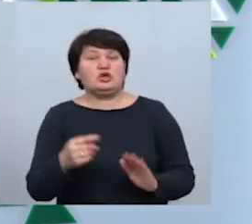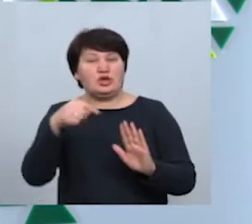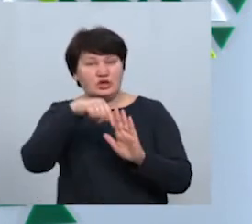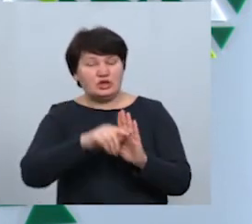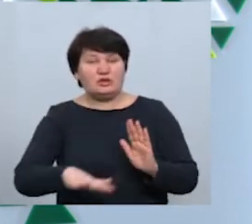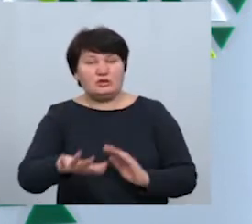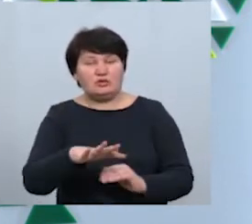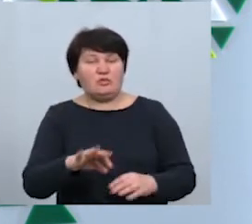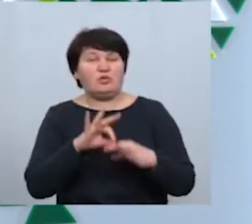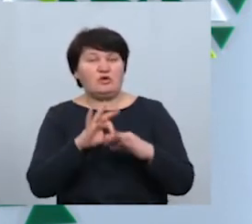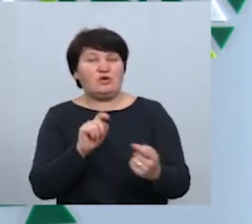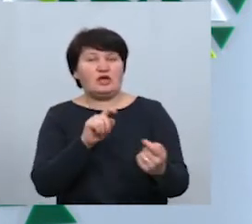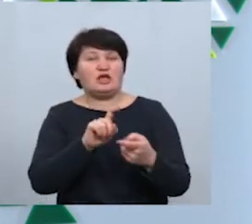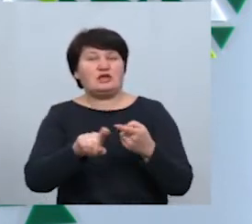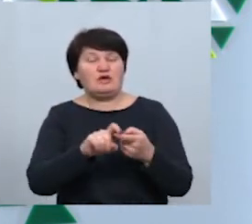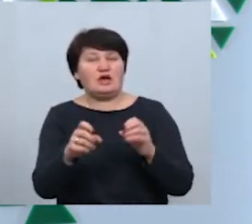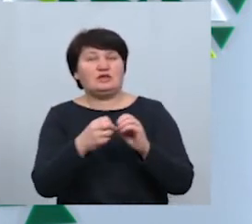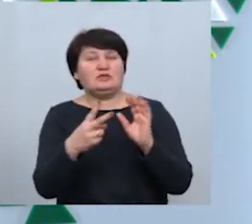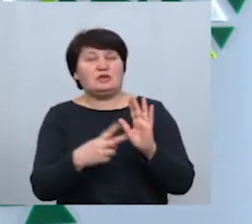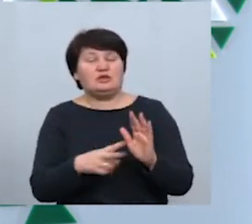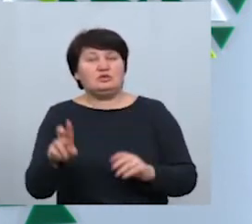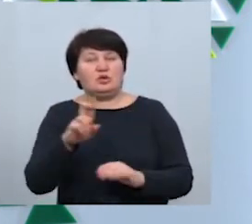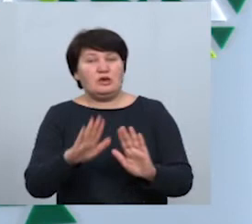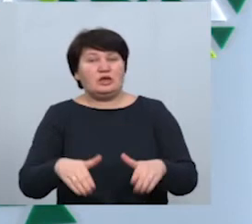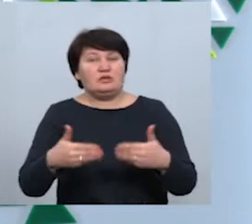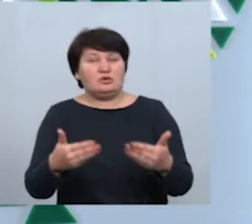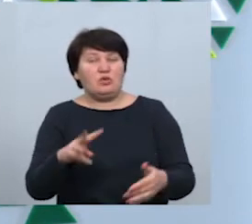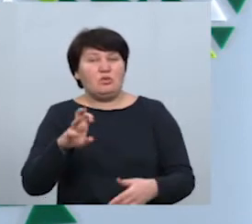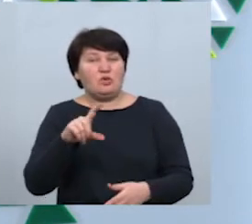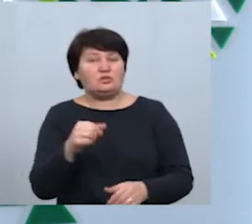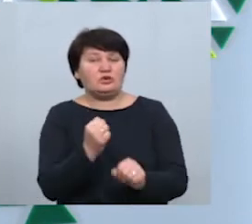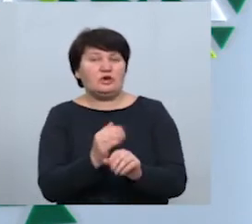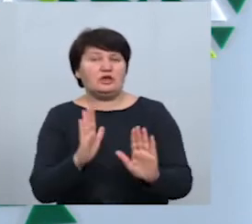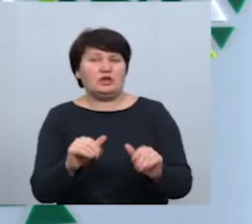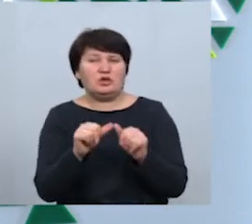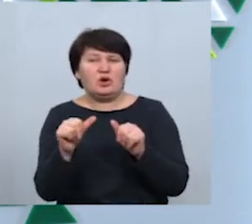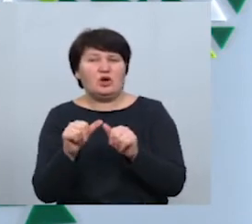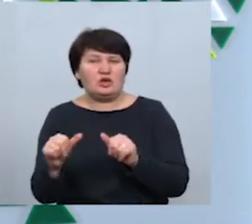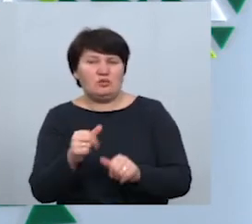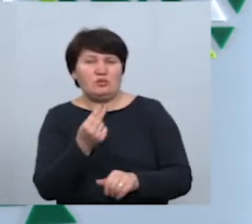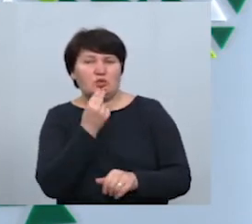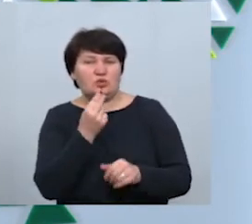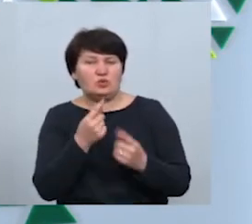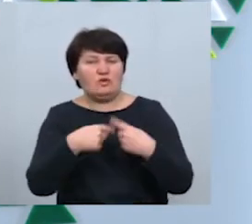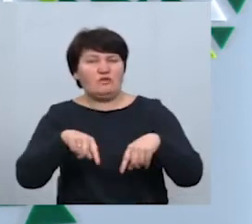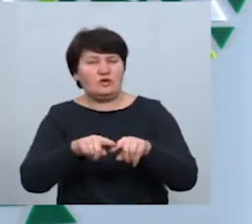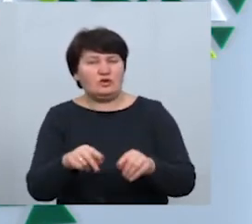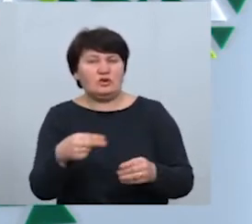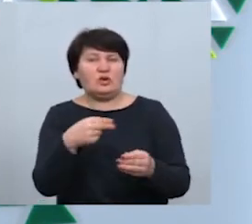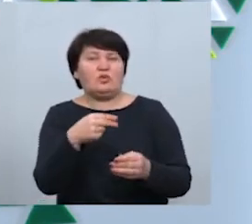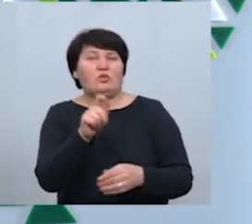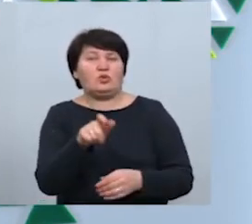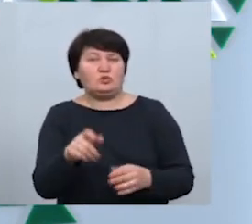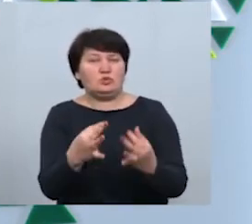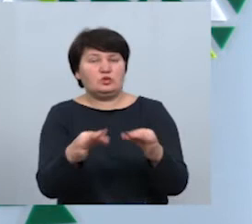дезінфекцію. А за 17 березня, згідно з рекомендаціями МОЗ, працювали тільки окремі продуктові відділи. Тоді покупців впускали не